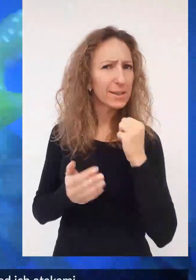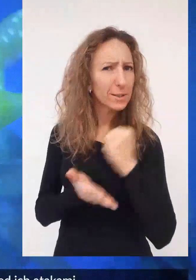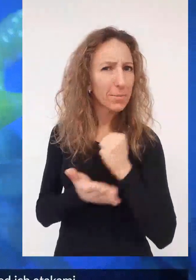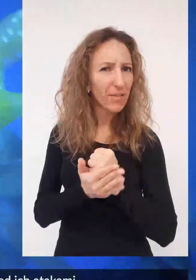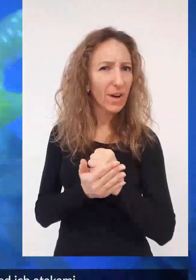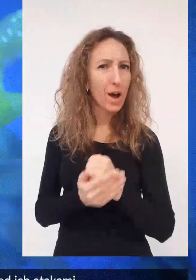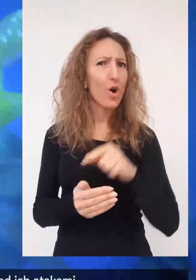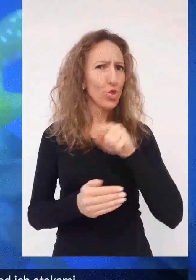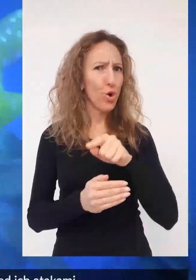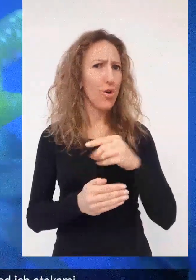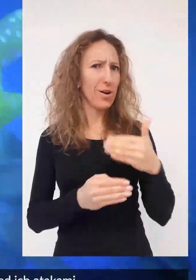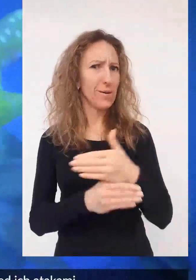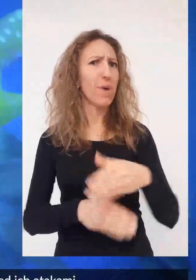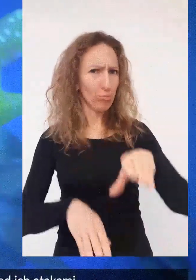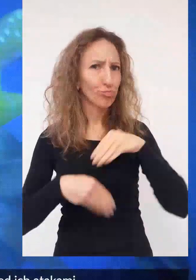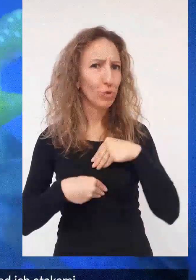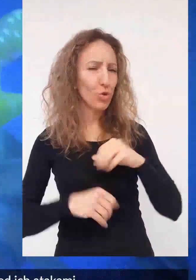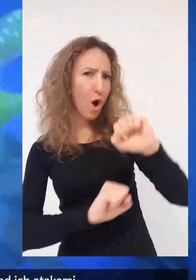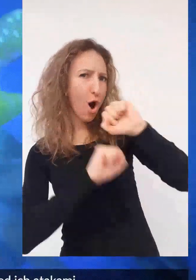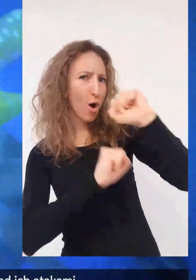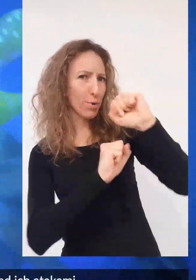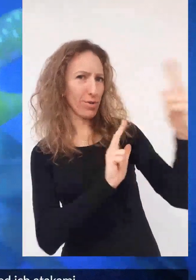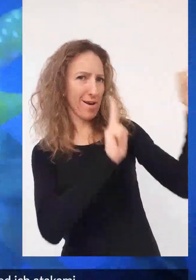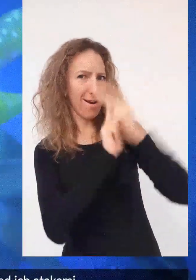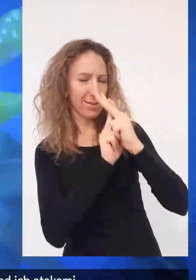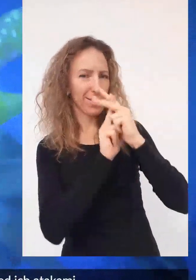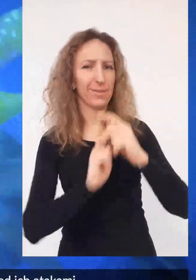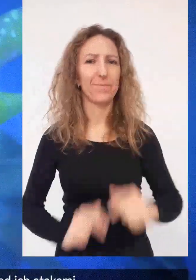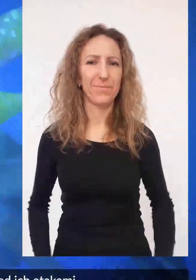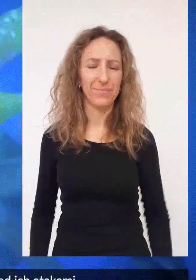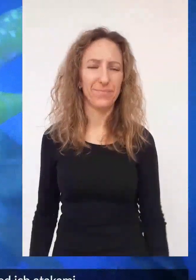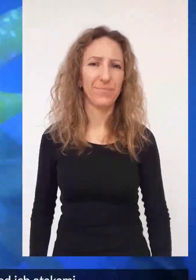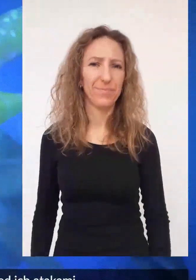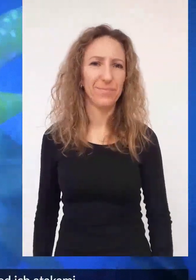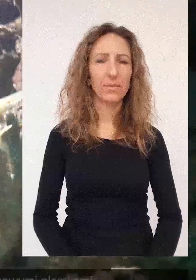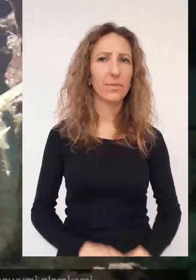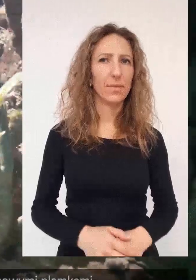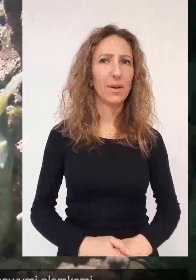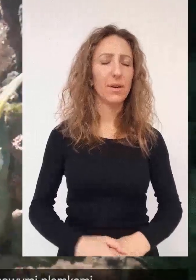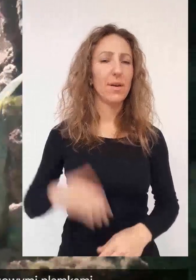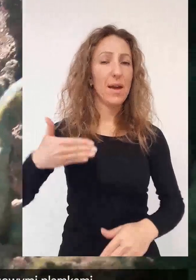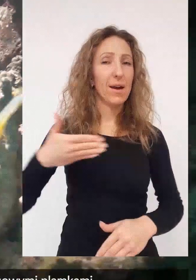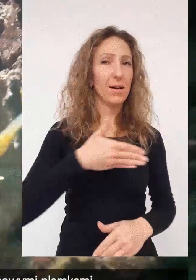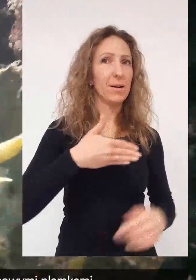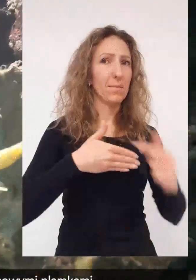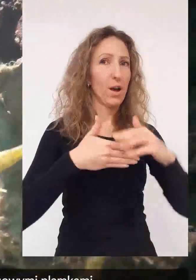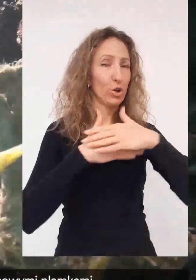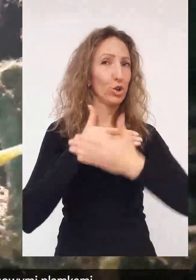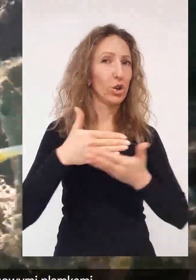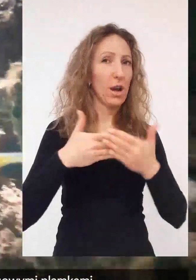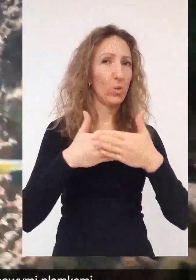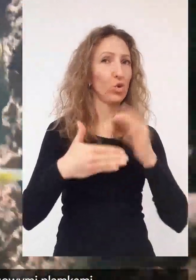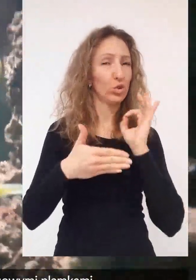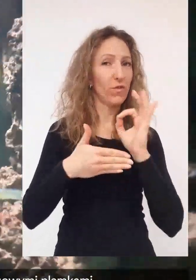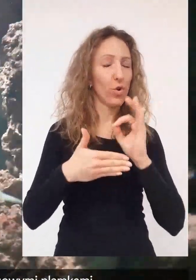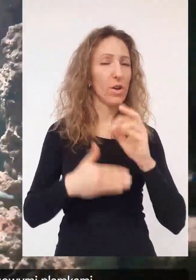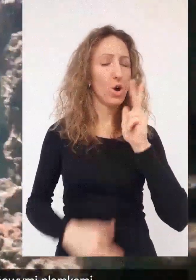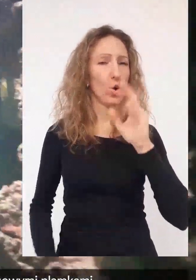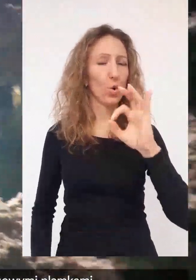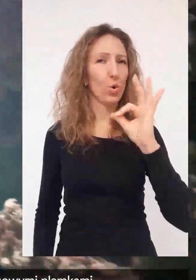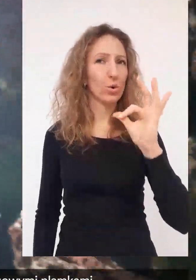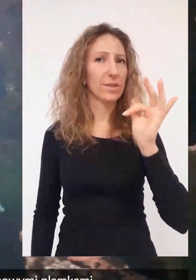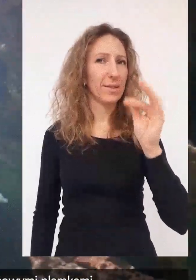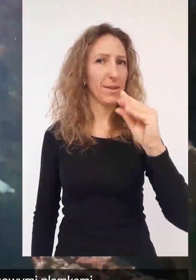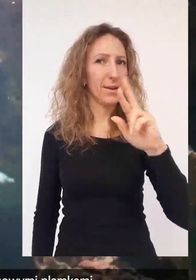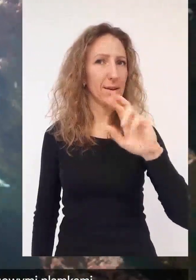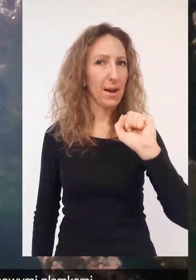drugiej strony może się skutecznie bronić przed ich atakami. Ciało Kostery ma kolor żółty